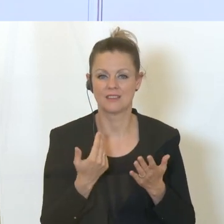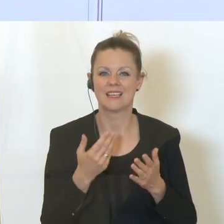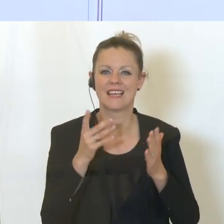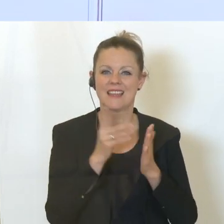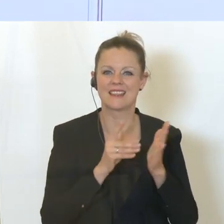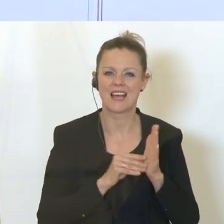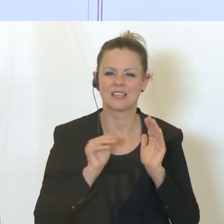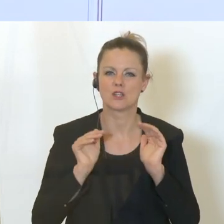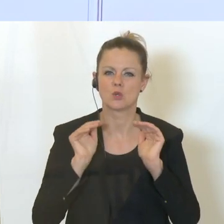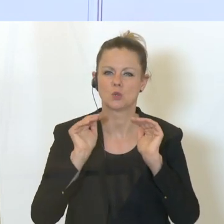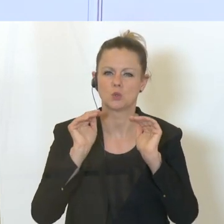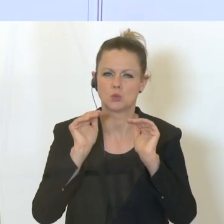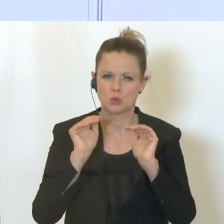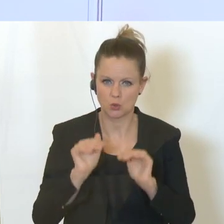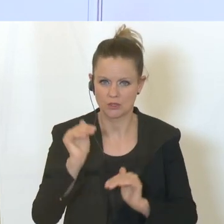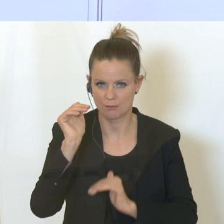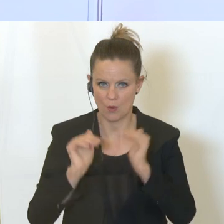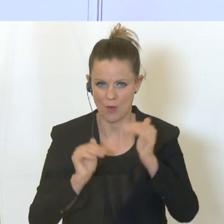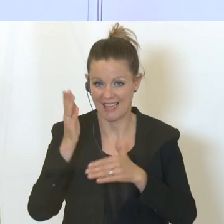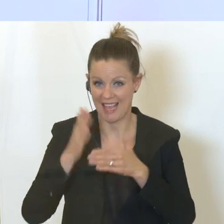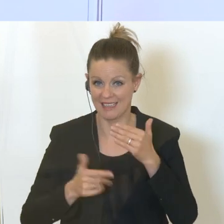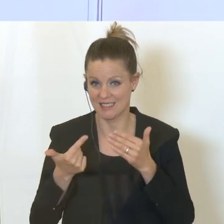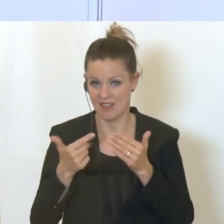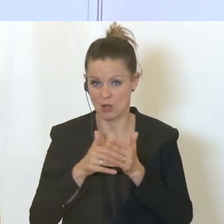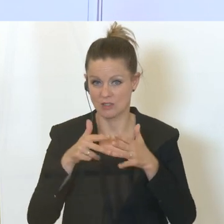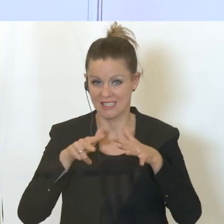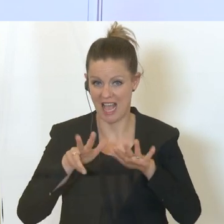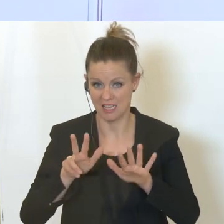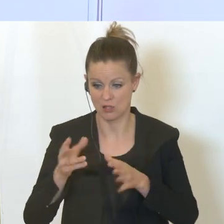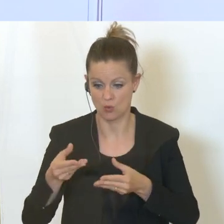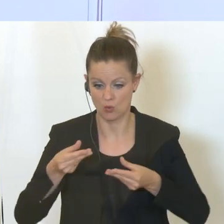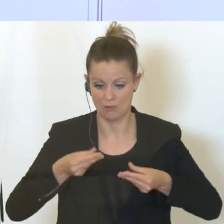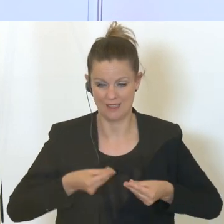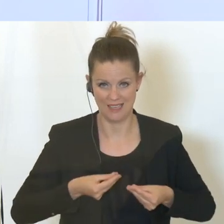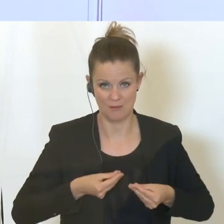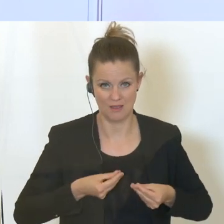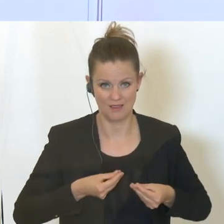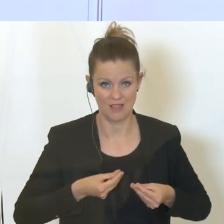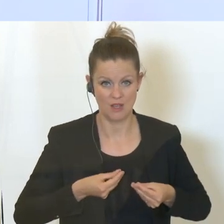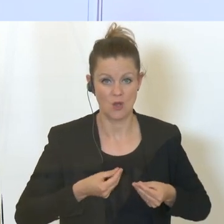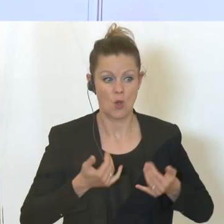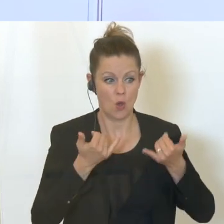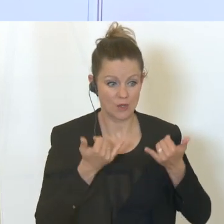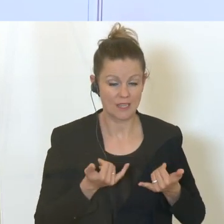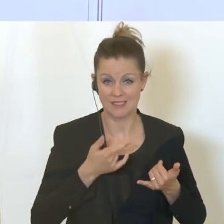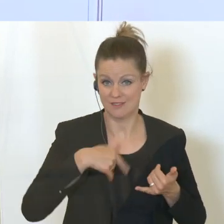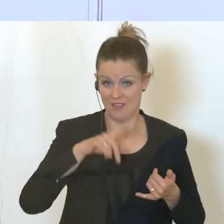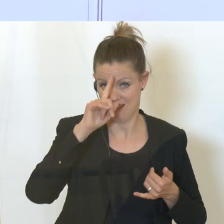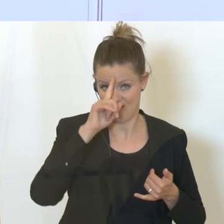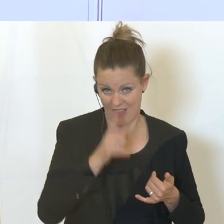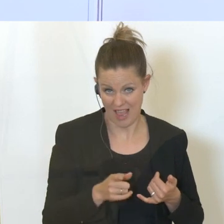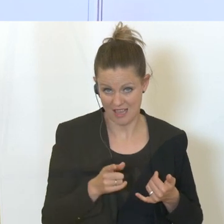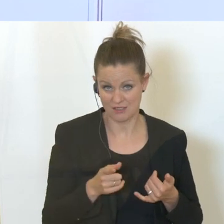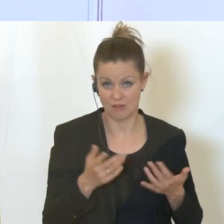hat das uns Ende 2018 so übergeben und jetzt mit dem, was wir jetzt wissen und was wir